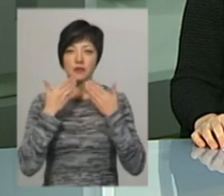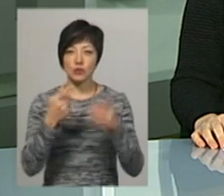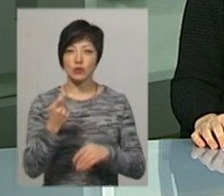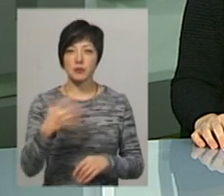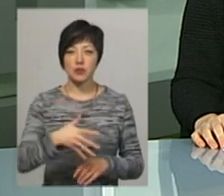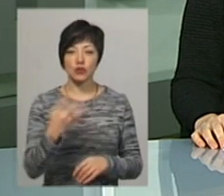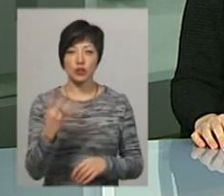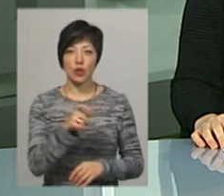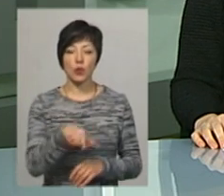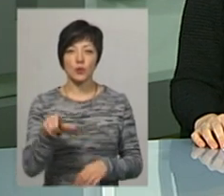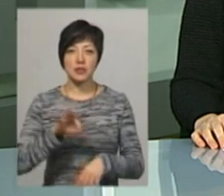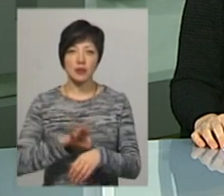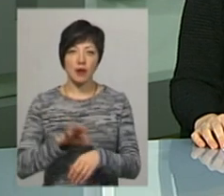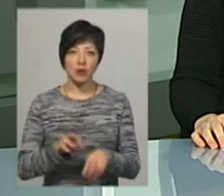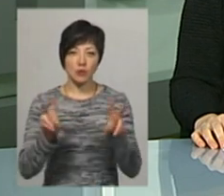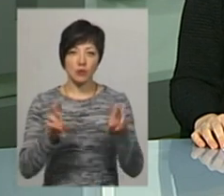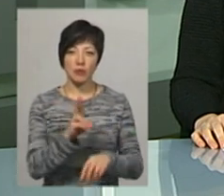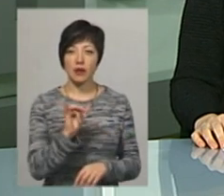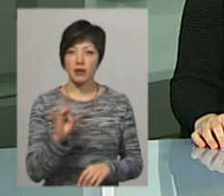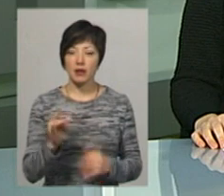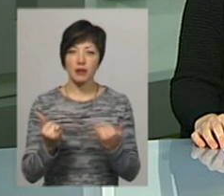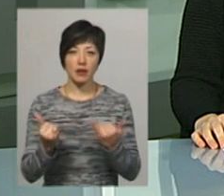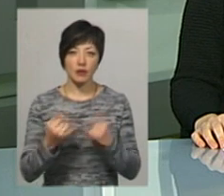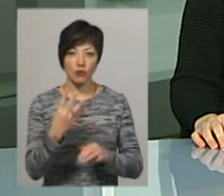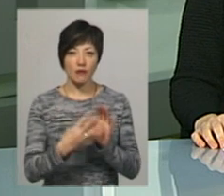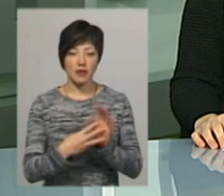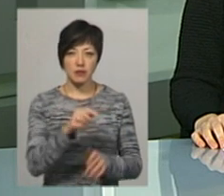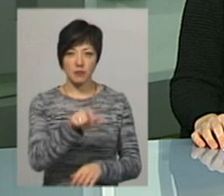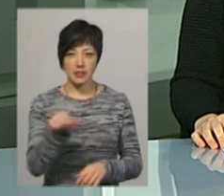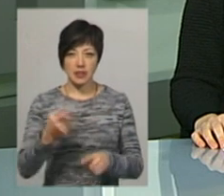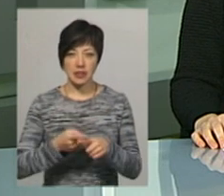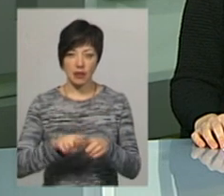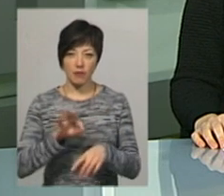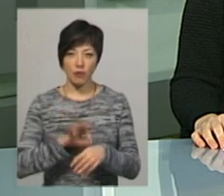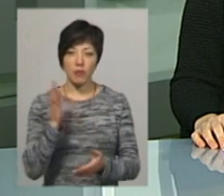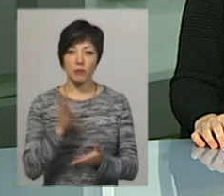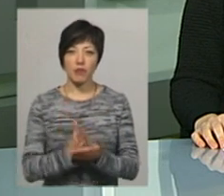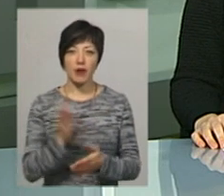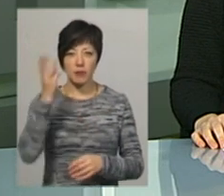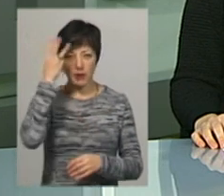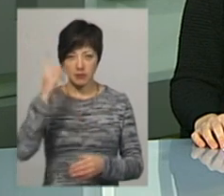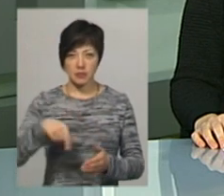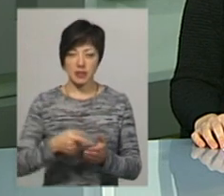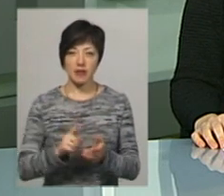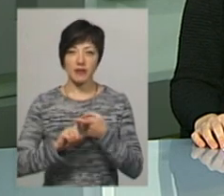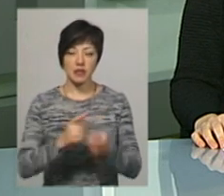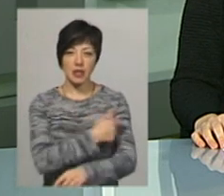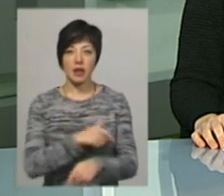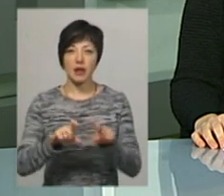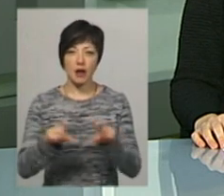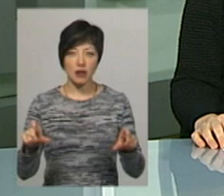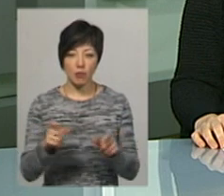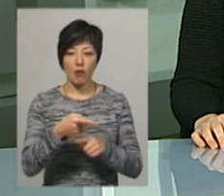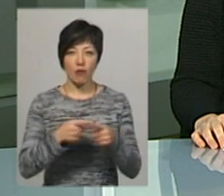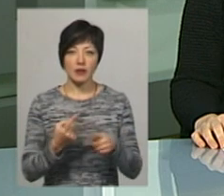154 людини з діагнозом КІР. Наразі 48 пацієнтів з цією хворобою перебуває у Хмельницькій міській інфекційній лікарні, з